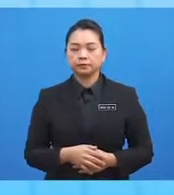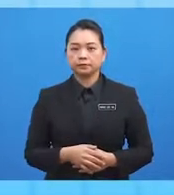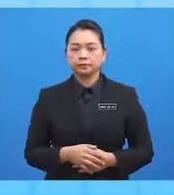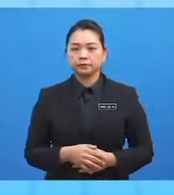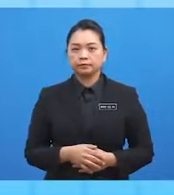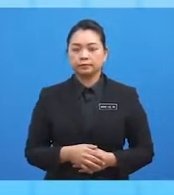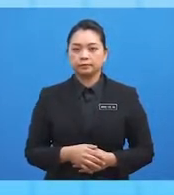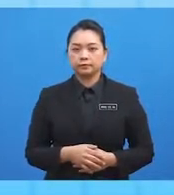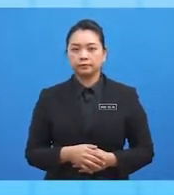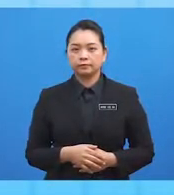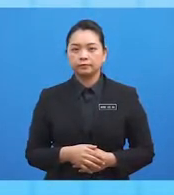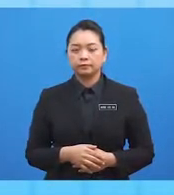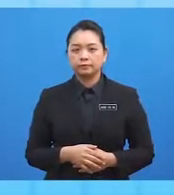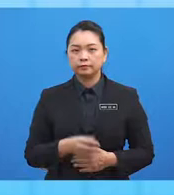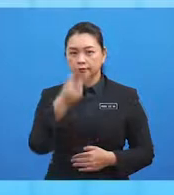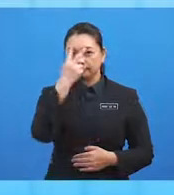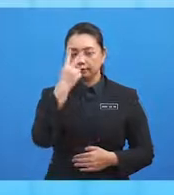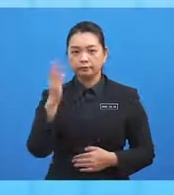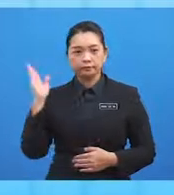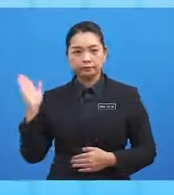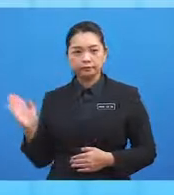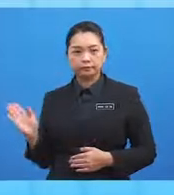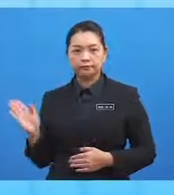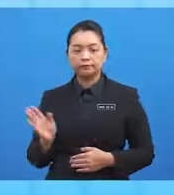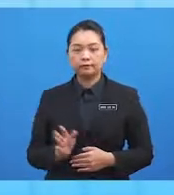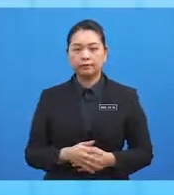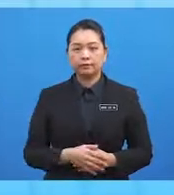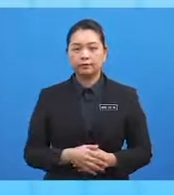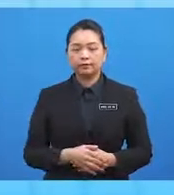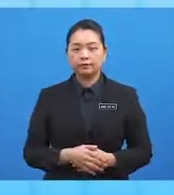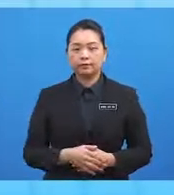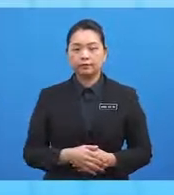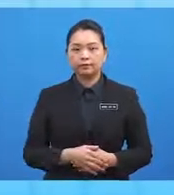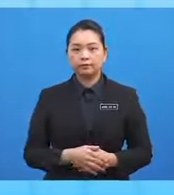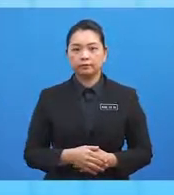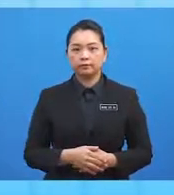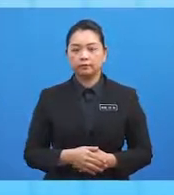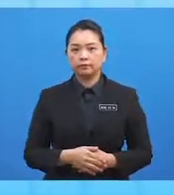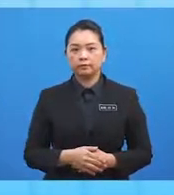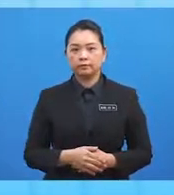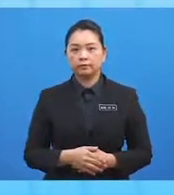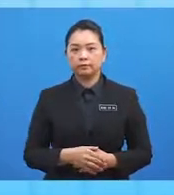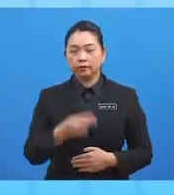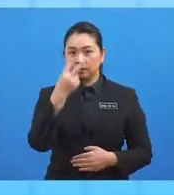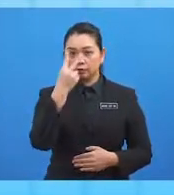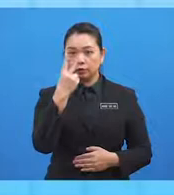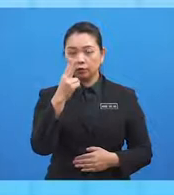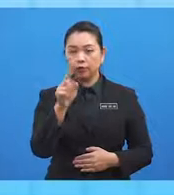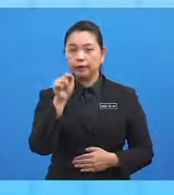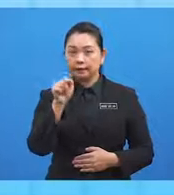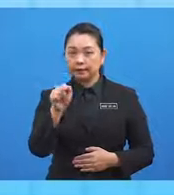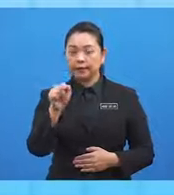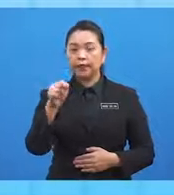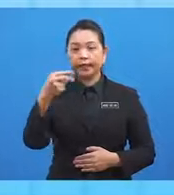Penyelesaiannya adalah seperti berikut. Untuk A, perhatikan kedudukan titik